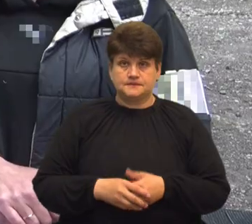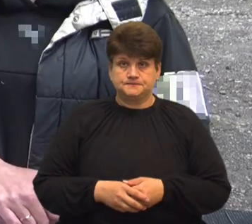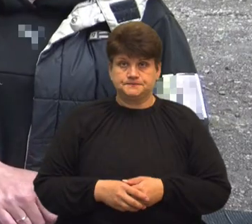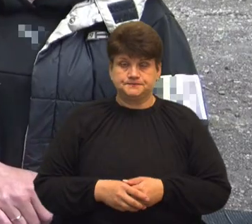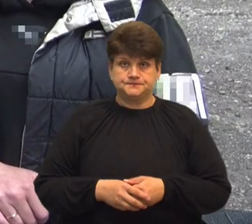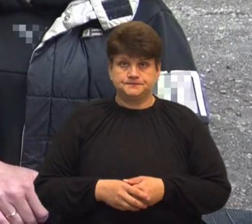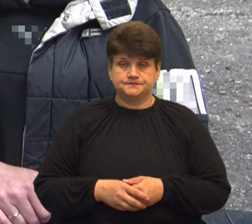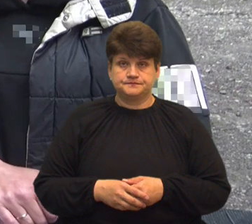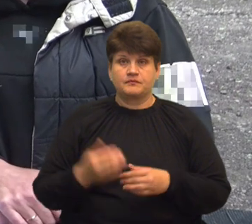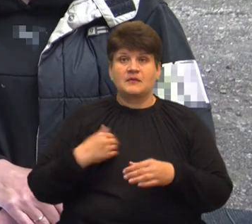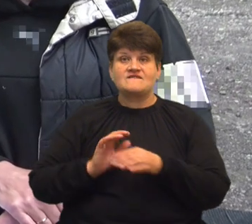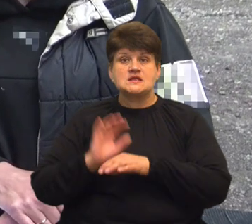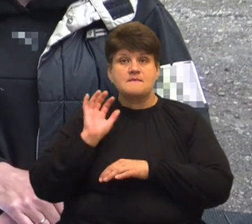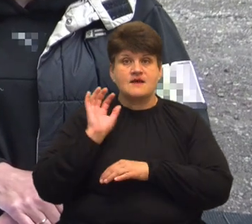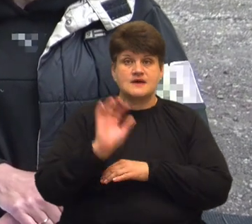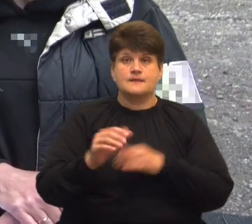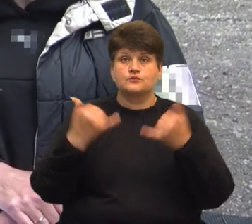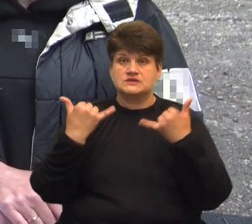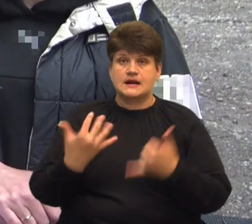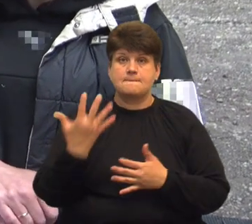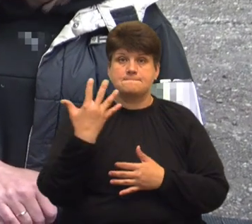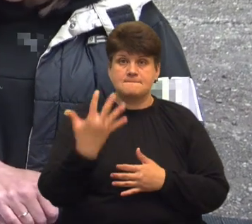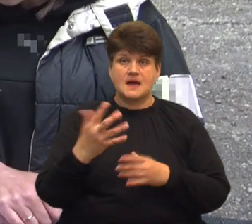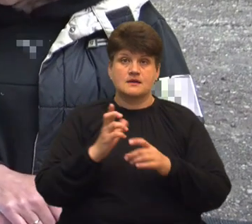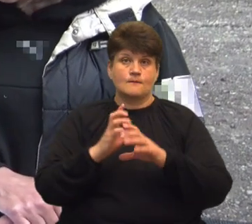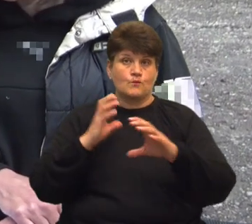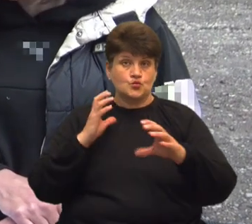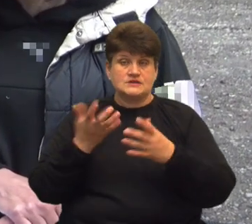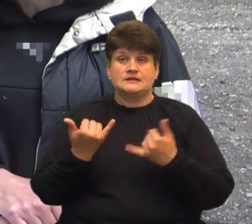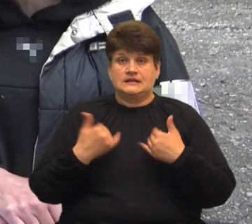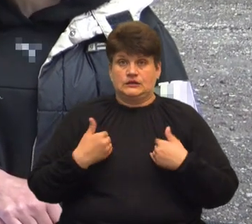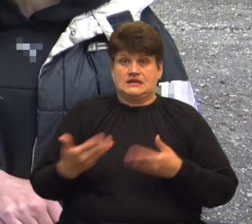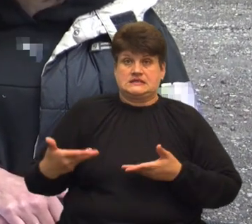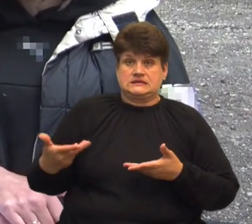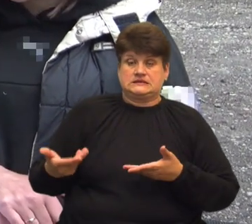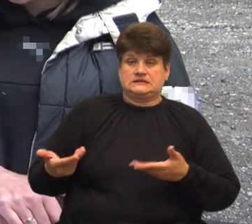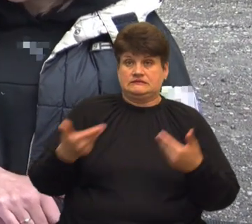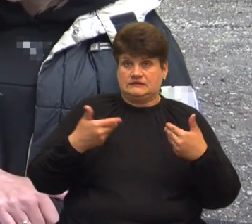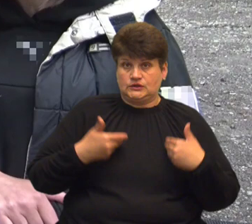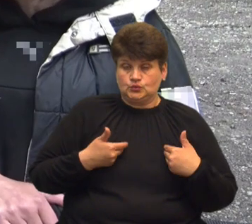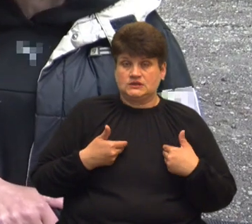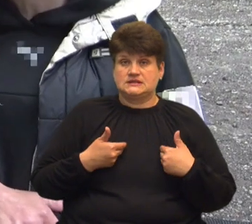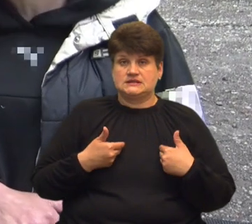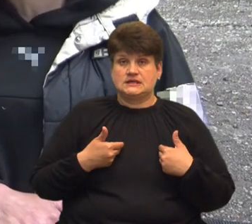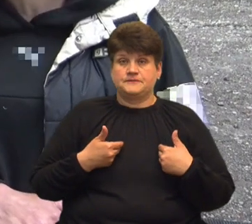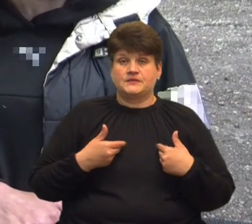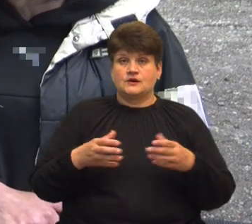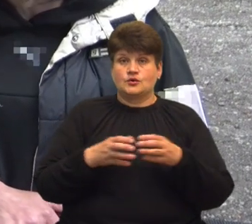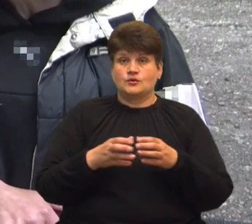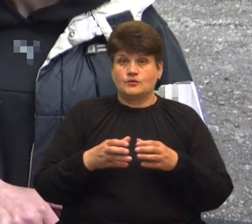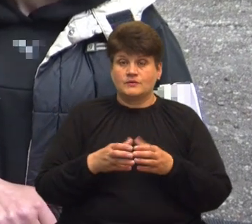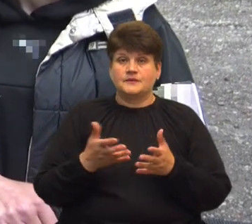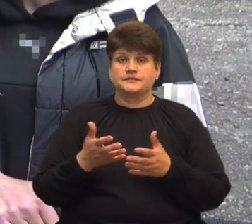Ми відправляємо зараз п'ять бусів, бо до нас звернулися з Херсонщини громади Дарівська і